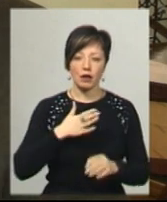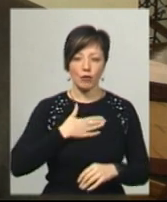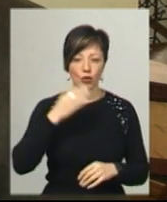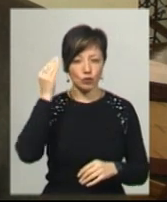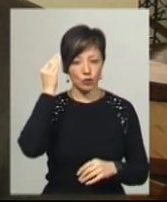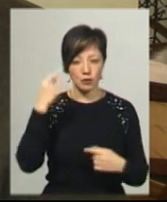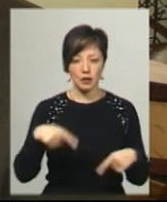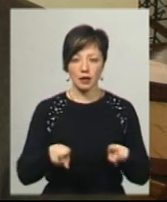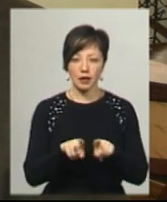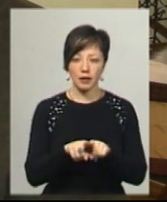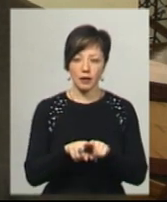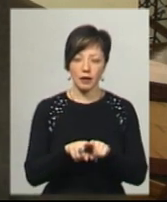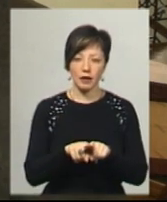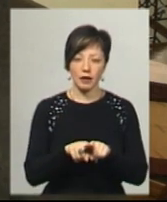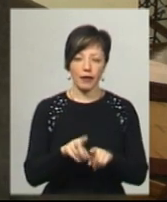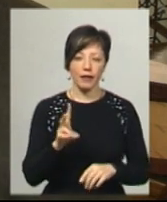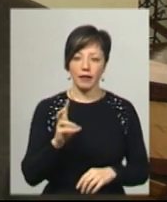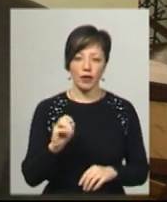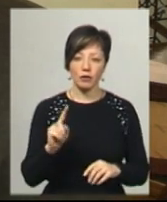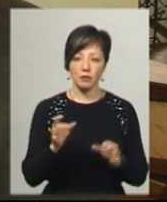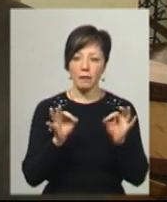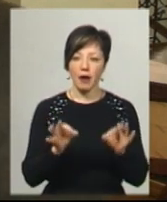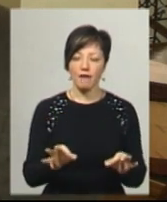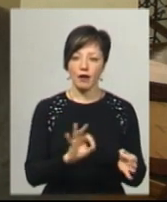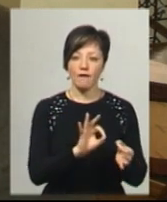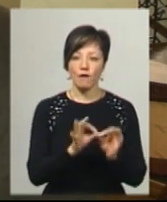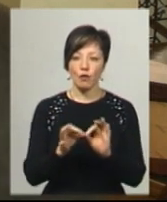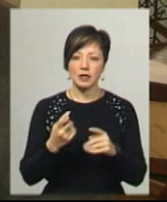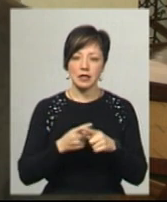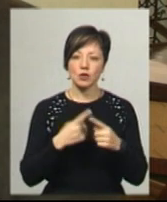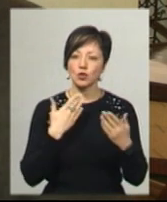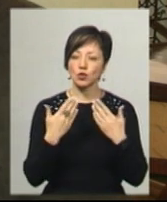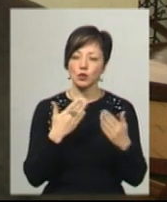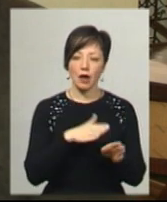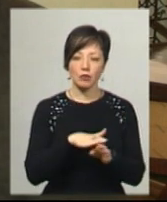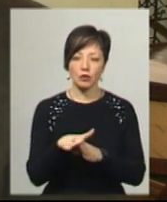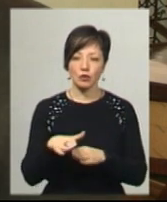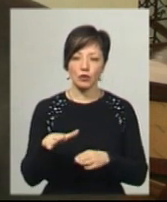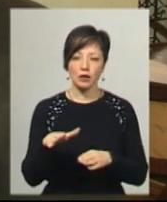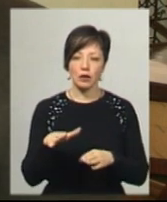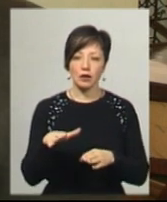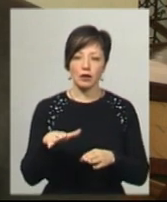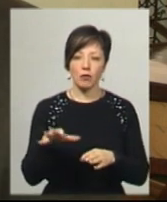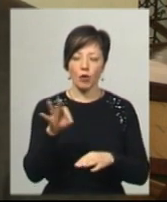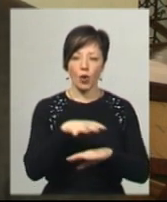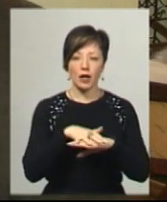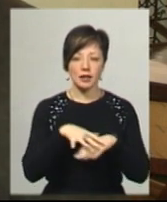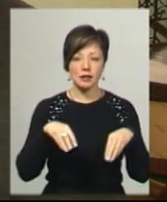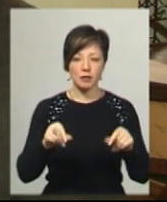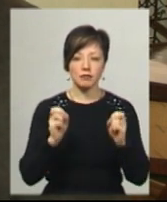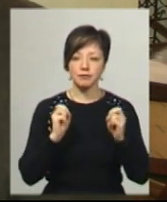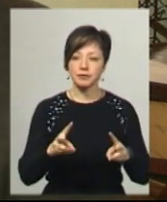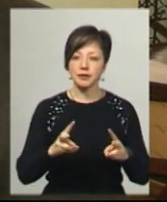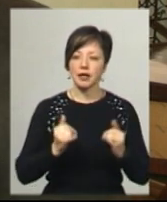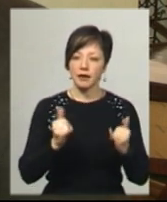думку, не зовсім правильне формулювання стосовно того, що це стосується абсолютно, тобто ринок землі містить загрозу для